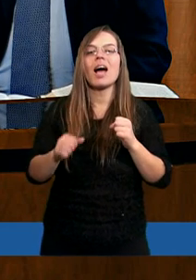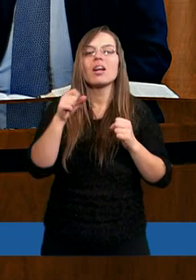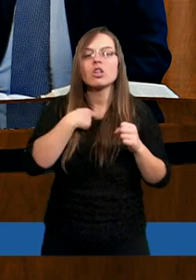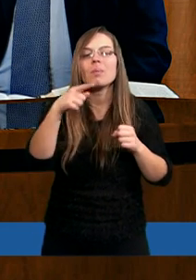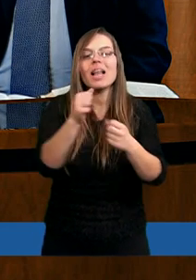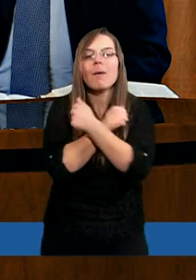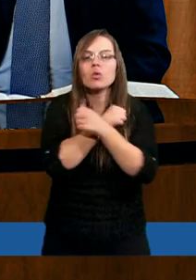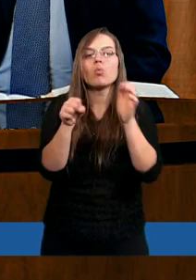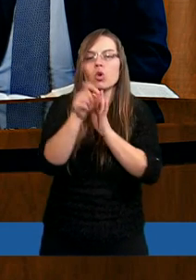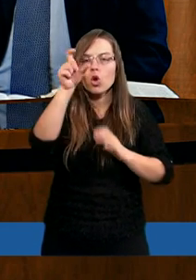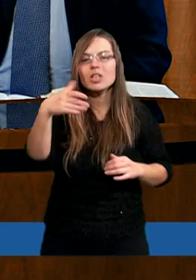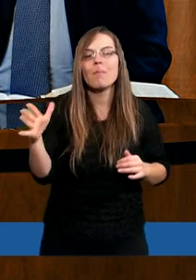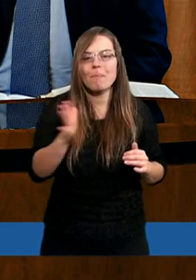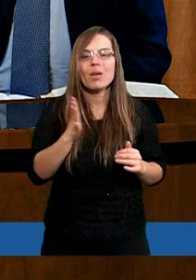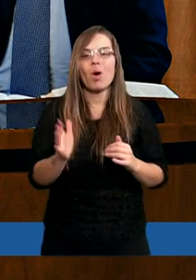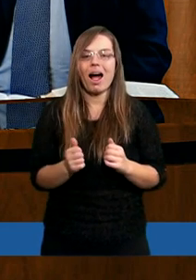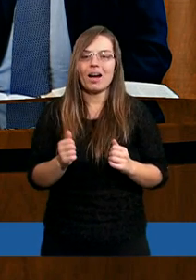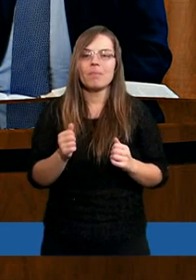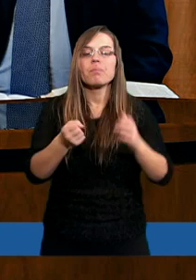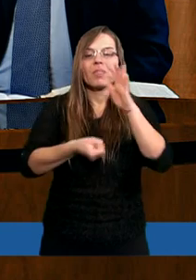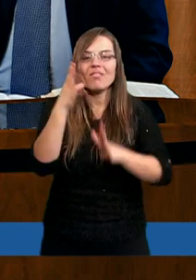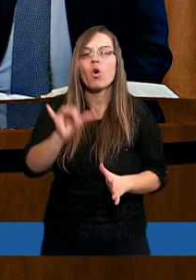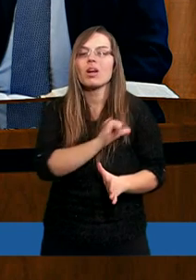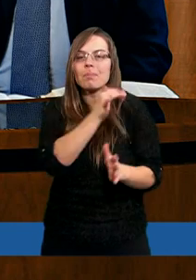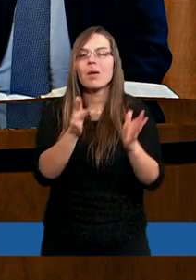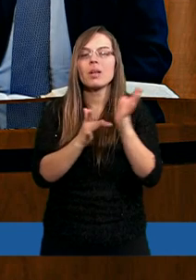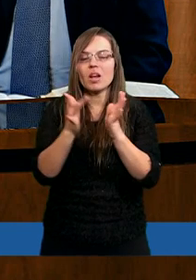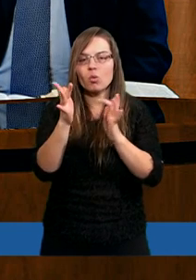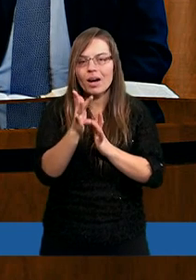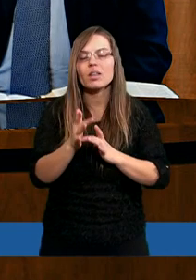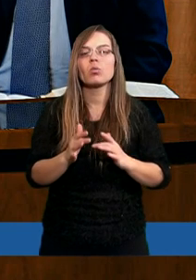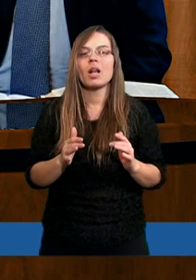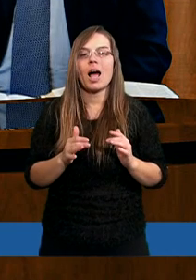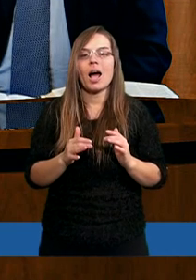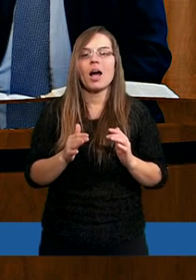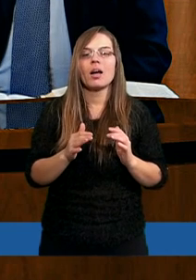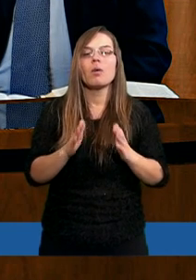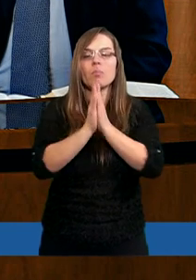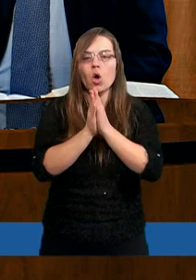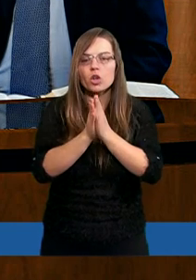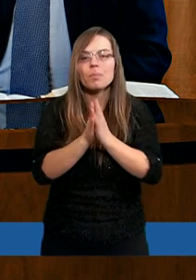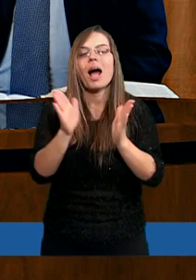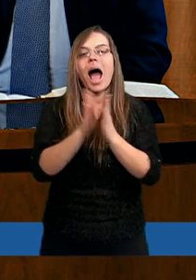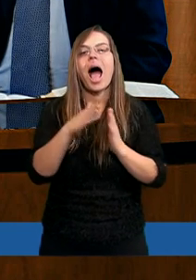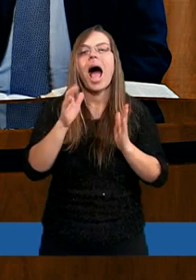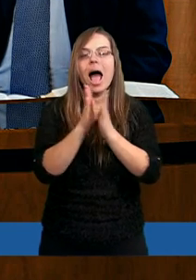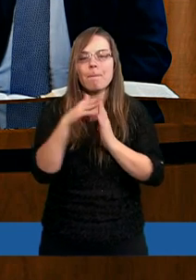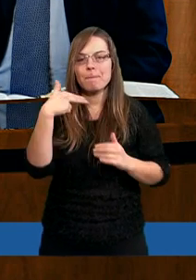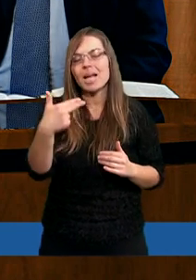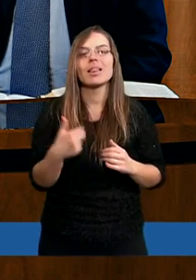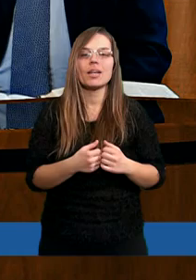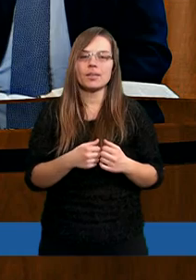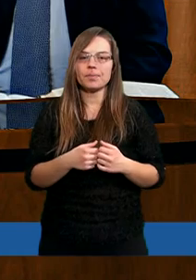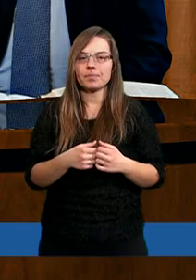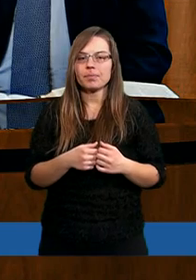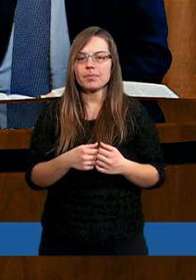podyktowana miłością do Ciebie. W drogim imieniu Jezusa prosimy. Amen.